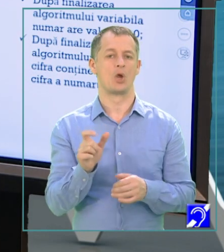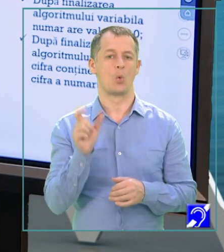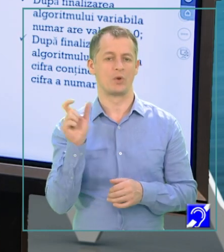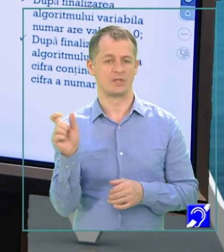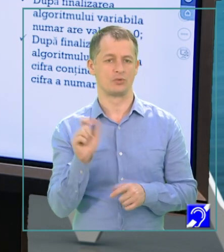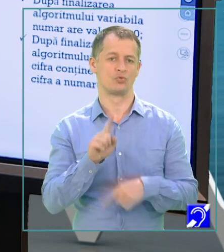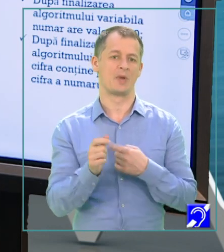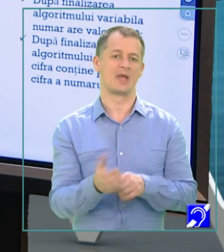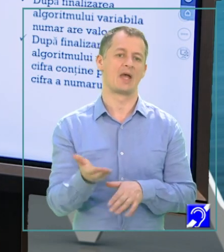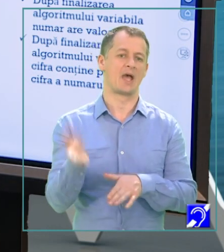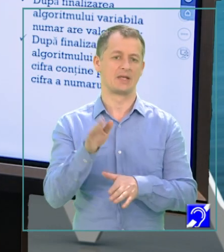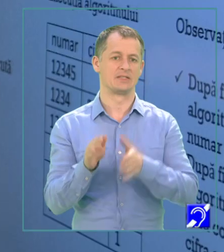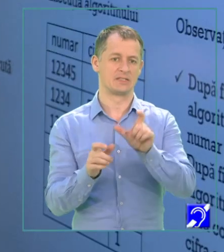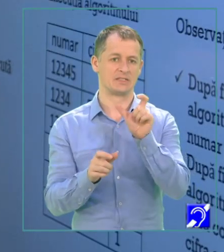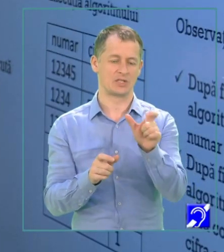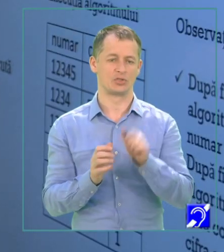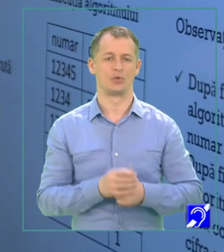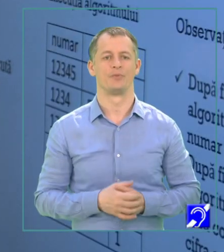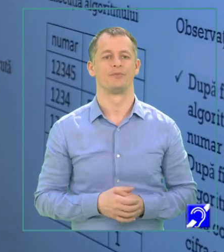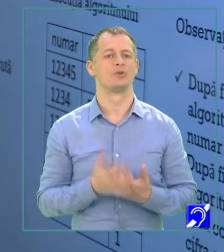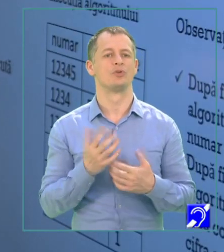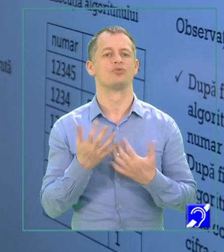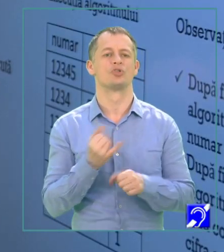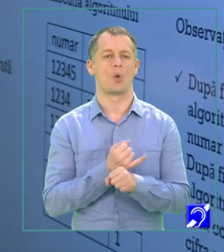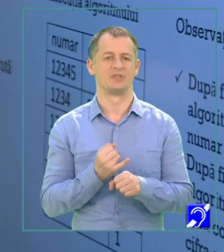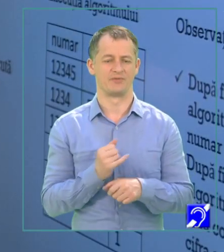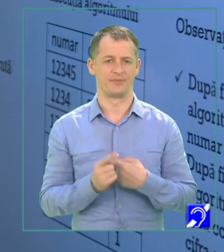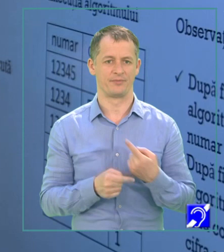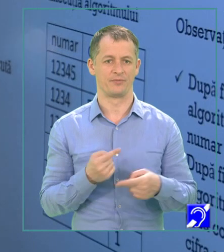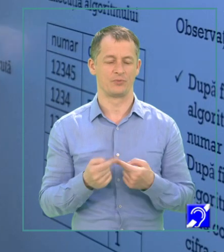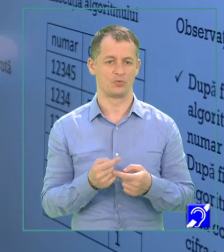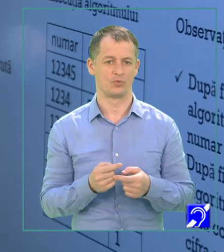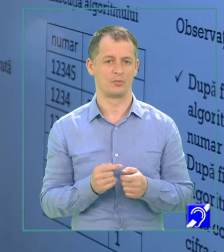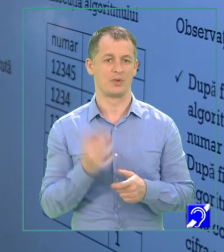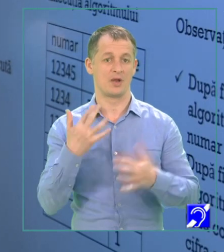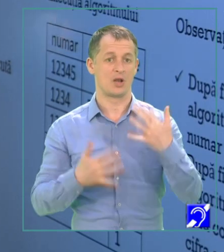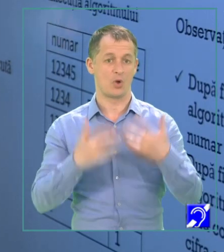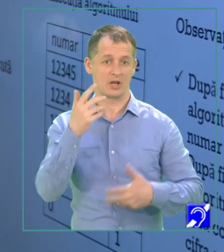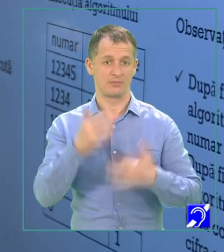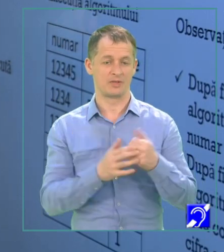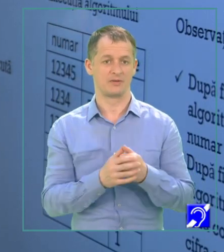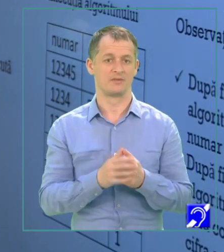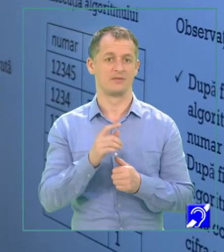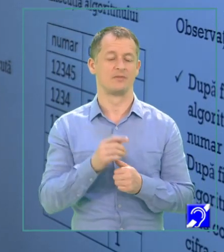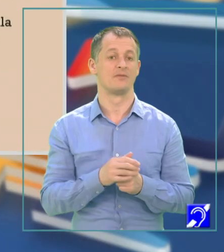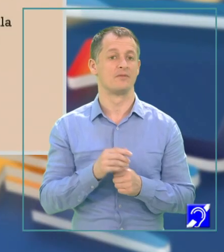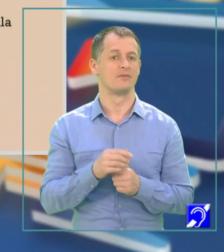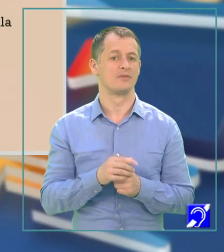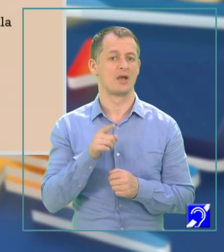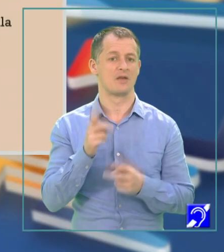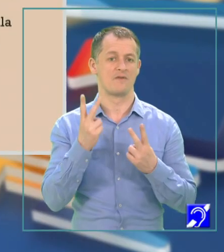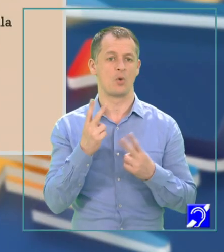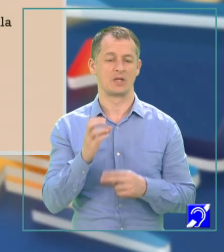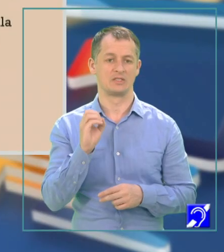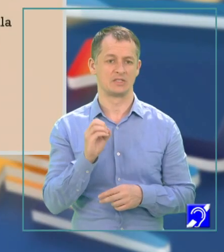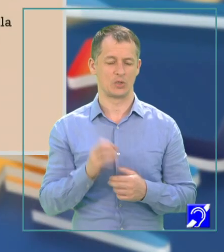așa mai departe. Ce se observă? După finalizarea algoritmului, variabila număr are valoarea 0, adică